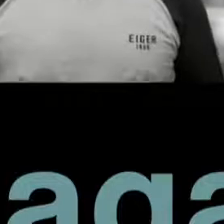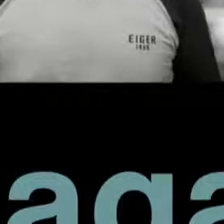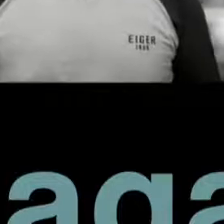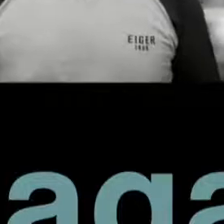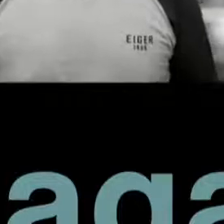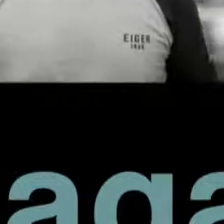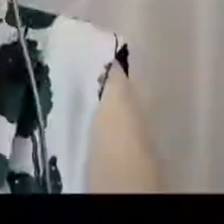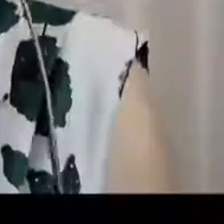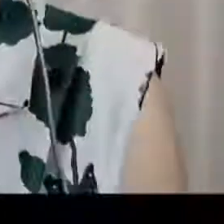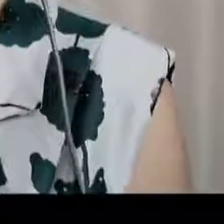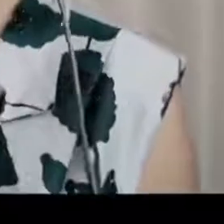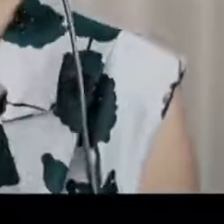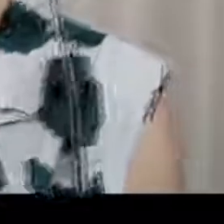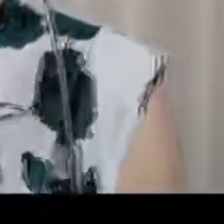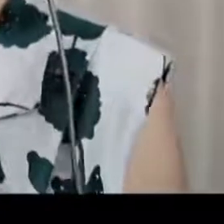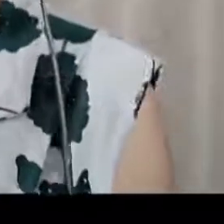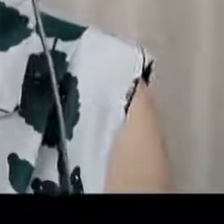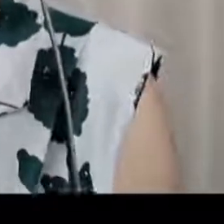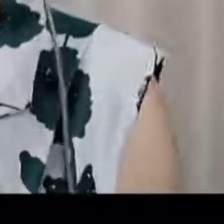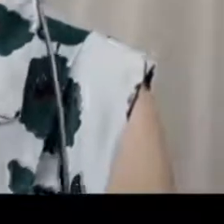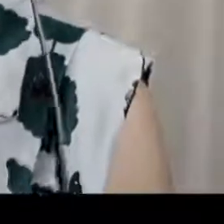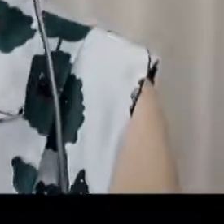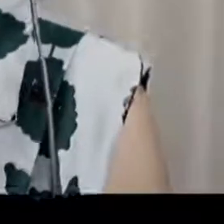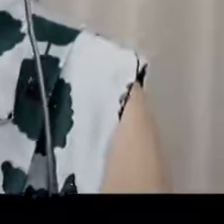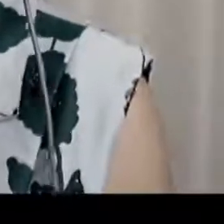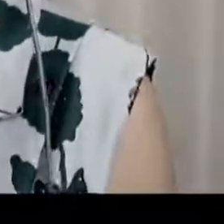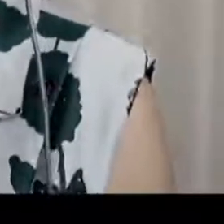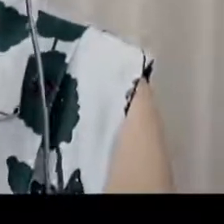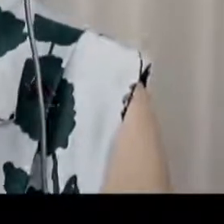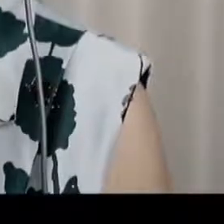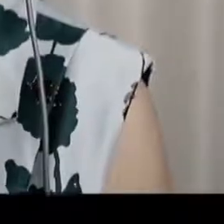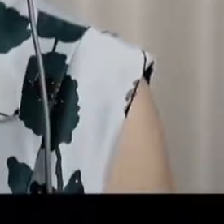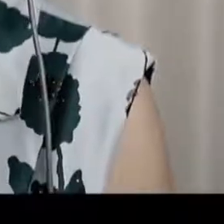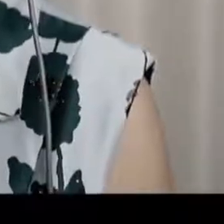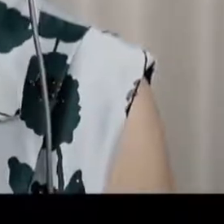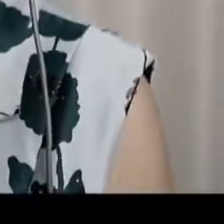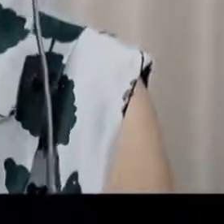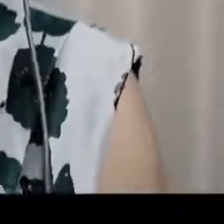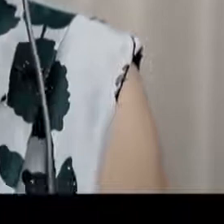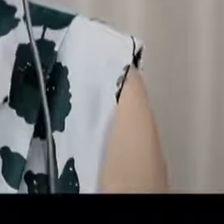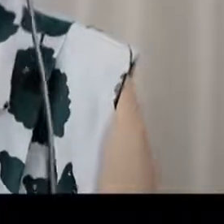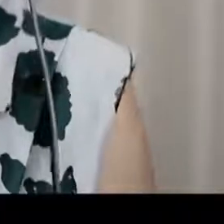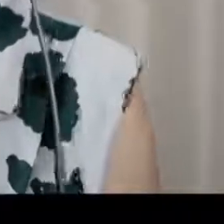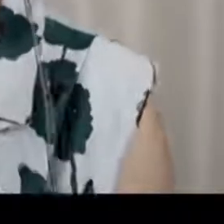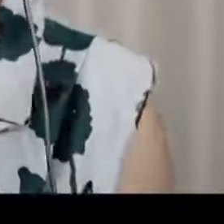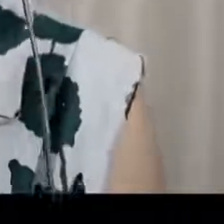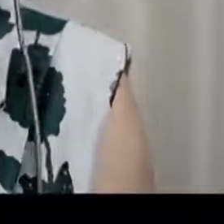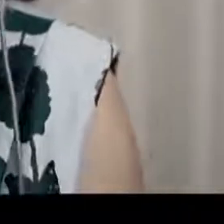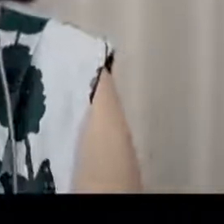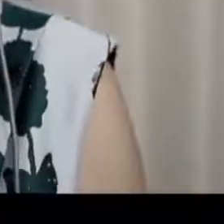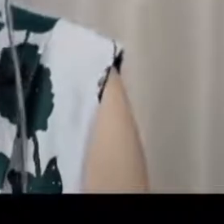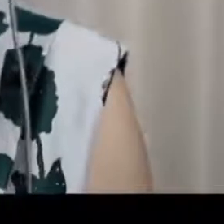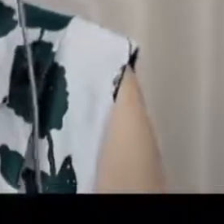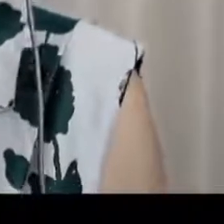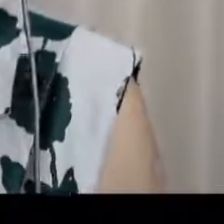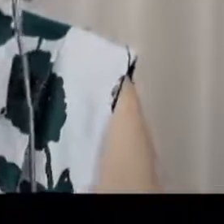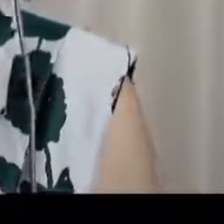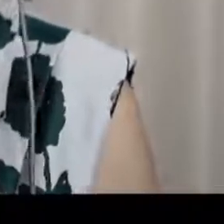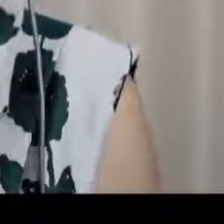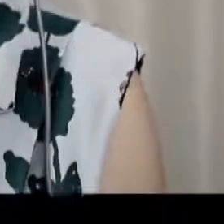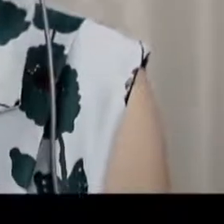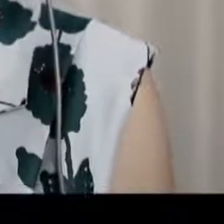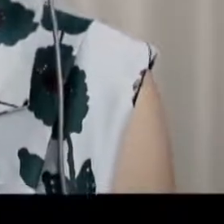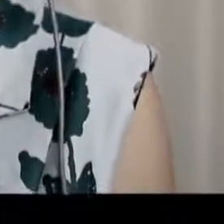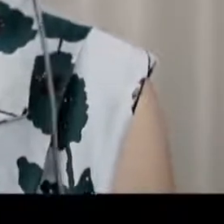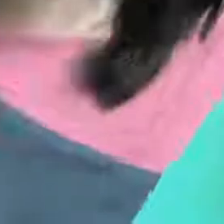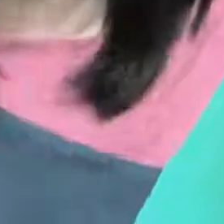sakit makanan bergisit tiap hari tidur cukup itu pasti